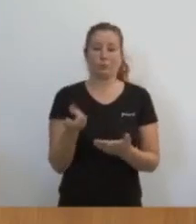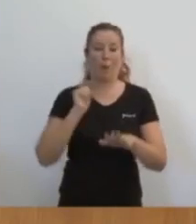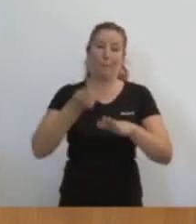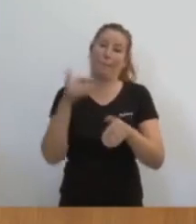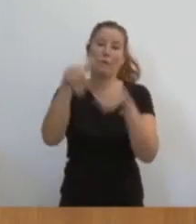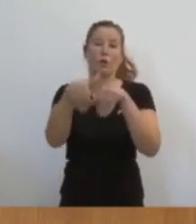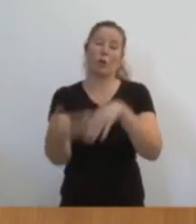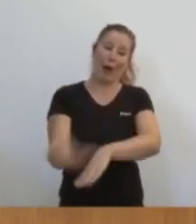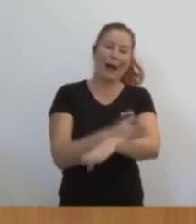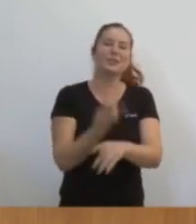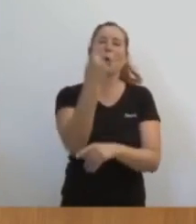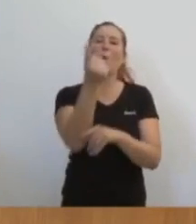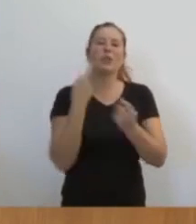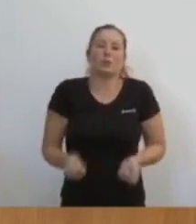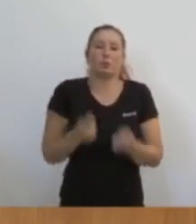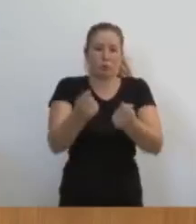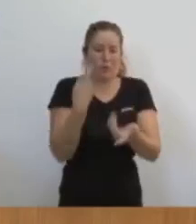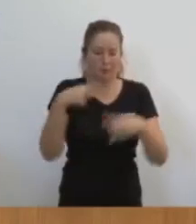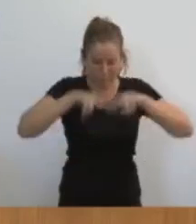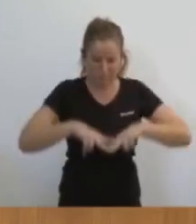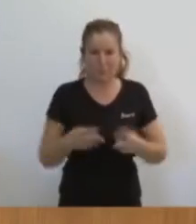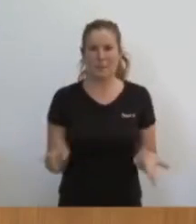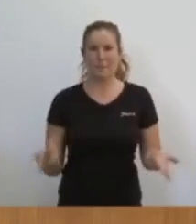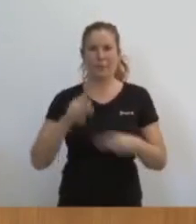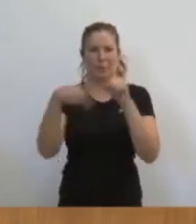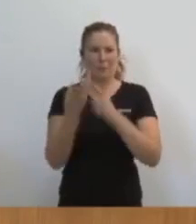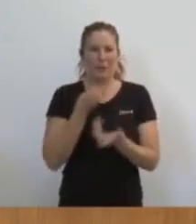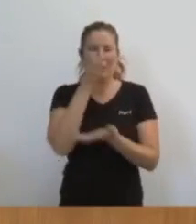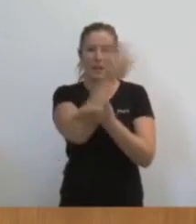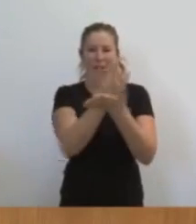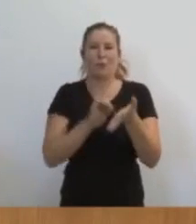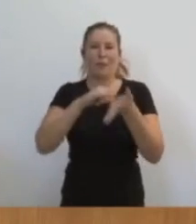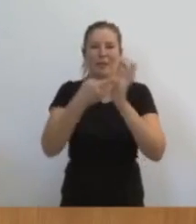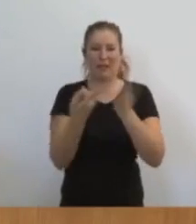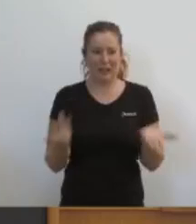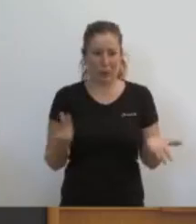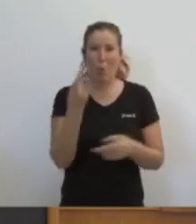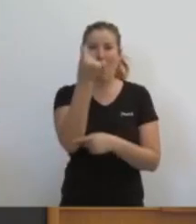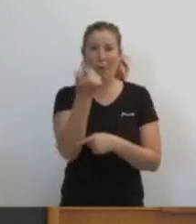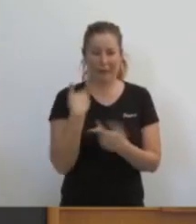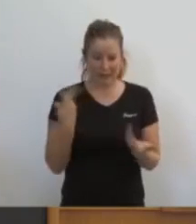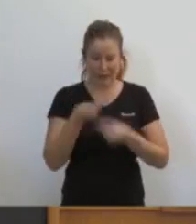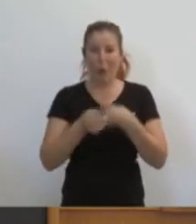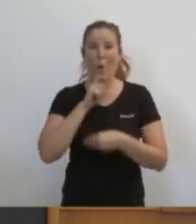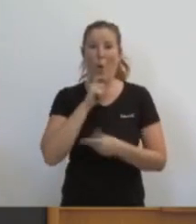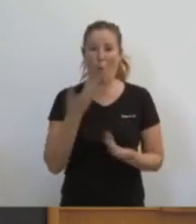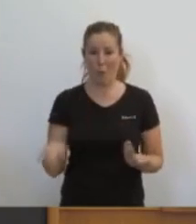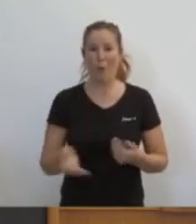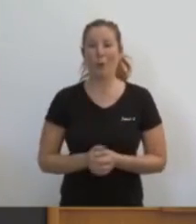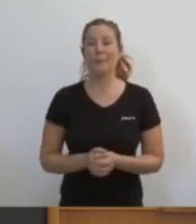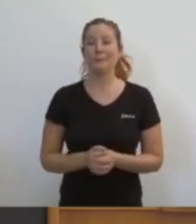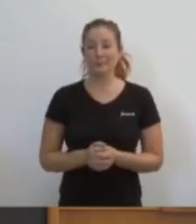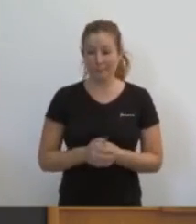esmena al dictamen ha de tindre un informe d'un tècnic? Quin informe anem a tindre en 24 hores? Quin? I vostè va dir